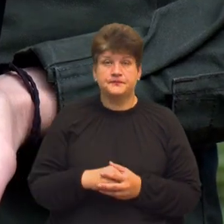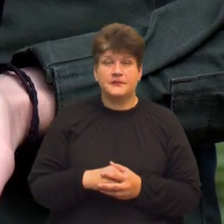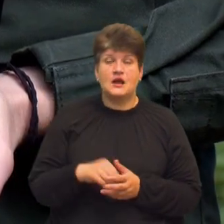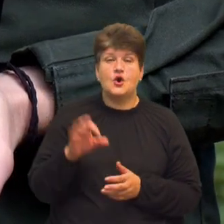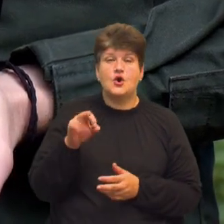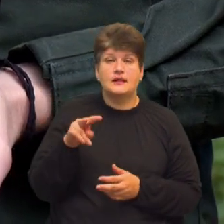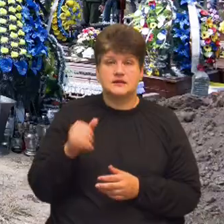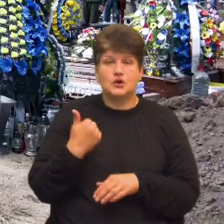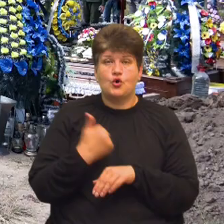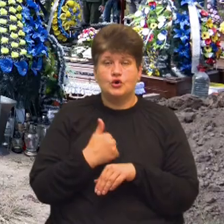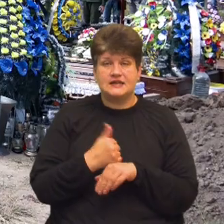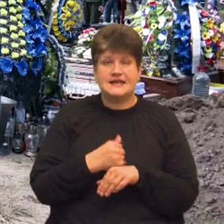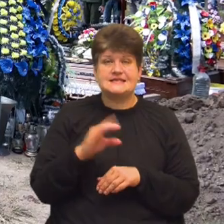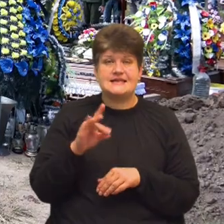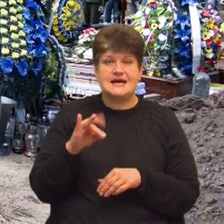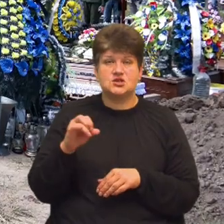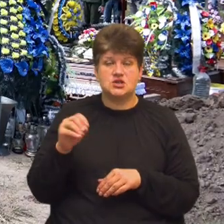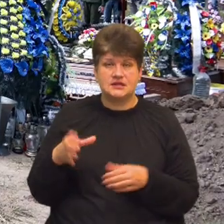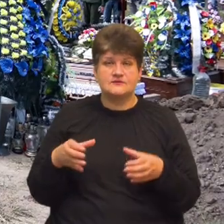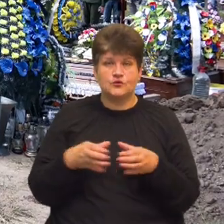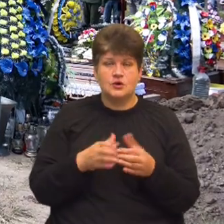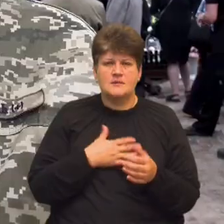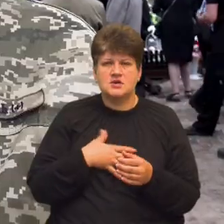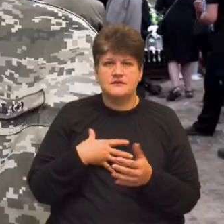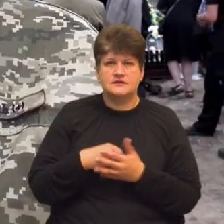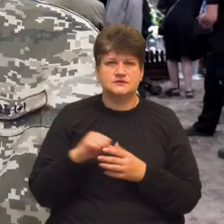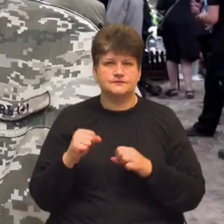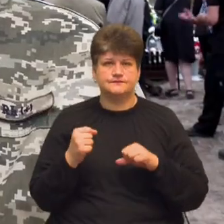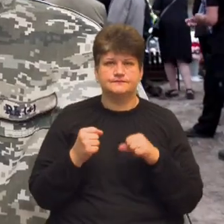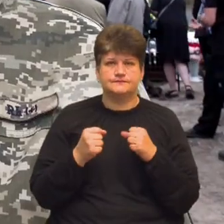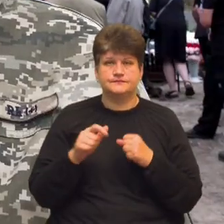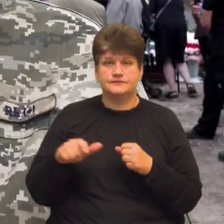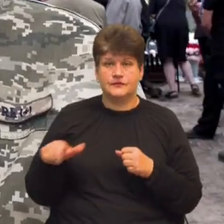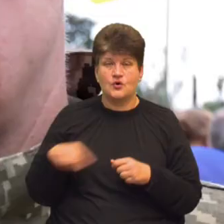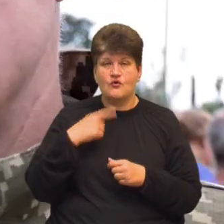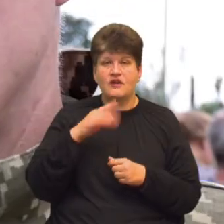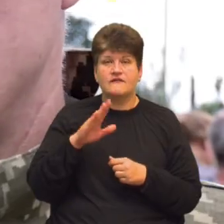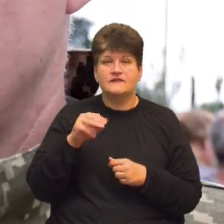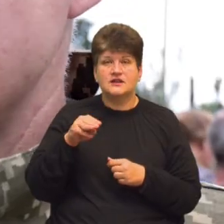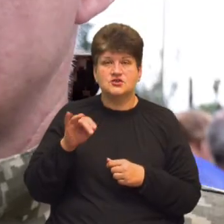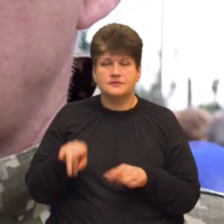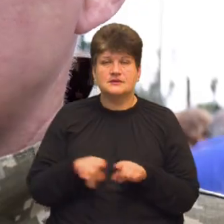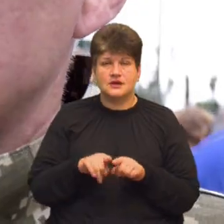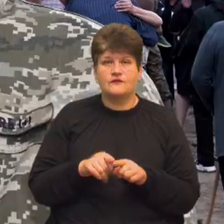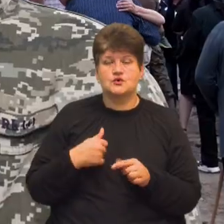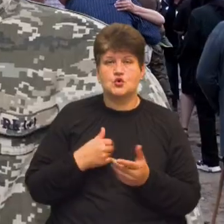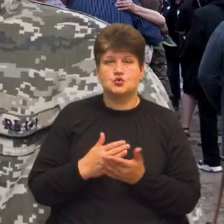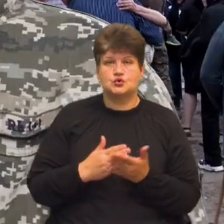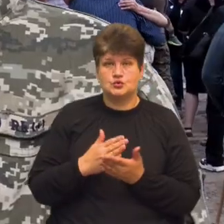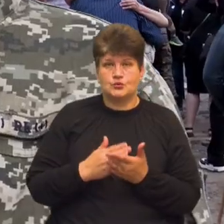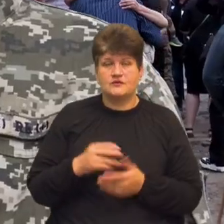як головний сержант взводу, переживав за своїх побратимів, каже його вітчем, також військовослужбовець ЗСУ Дмитро Рочняк.